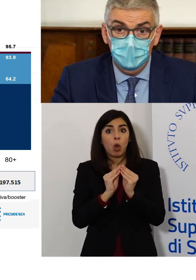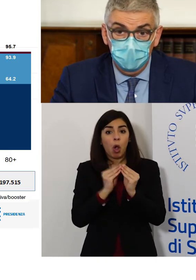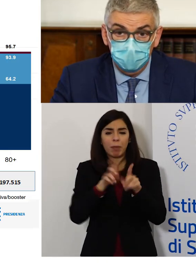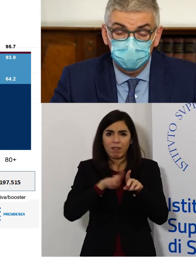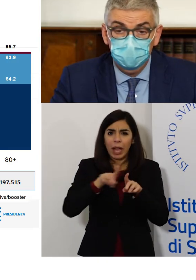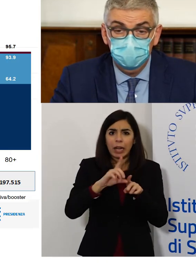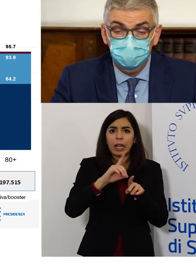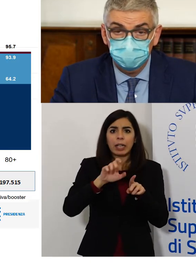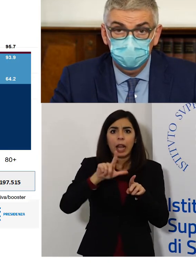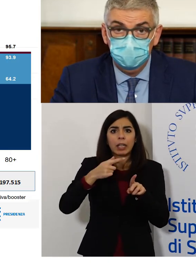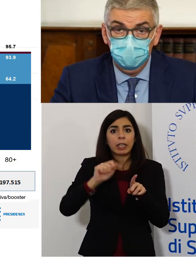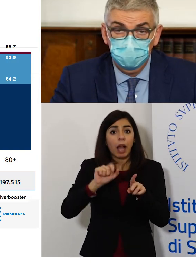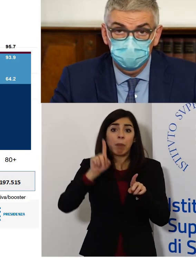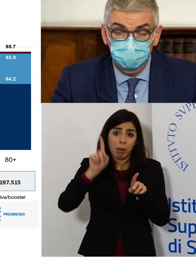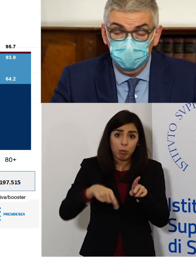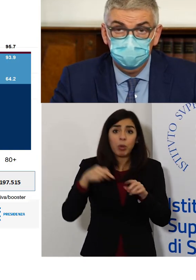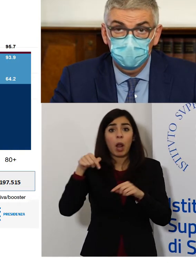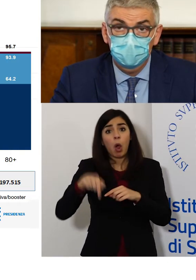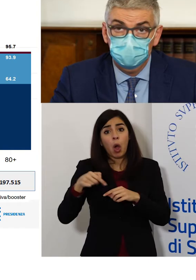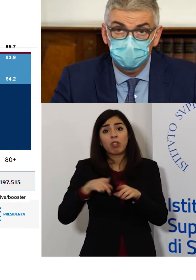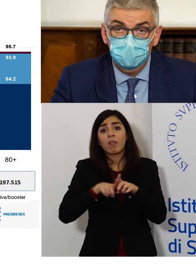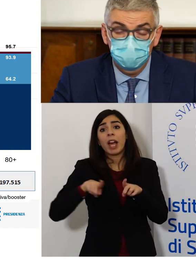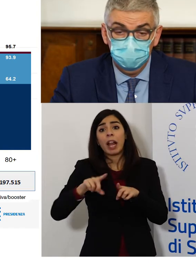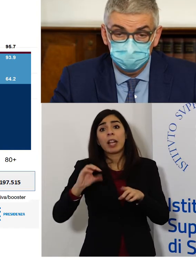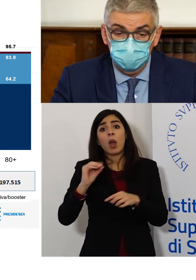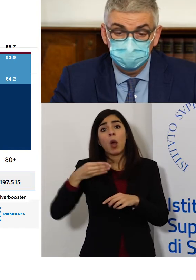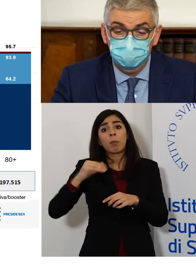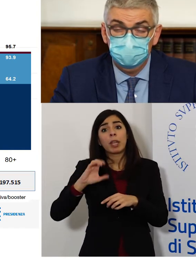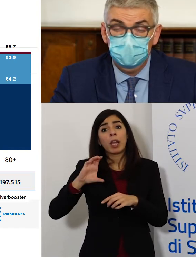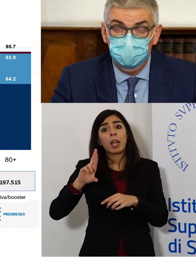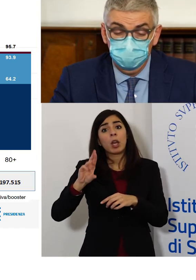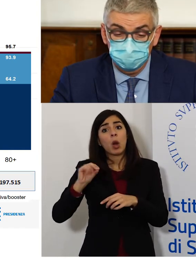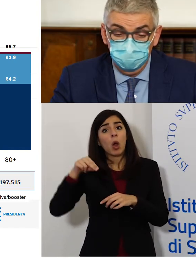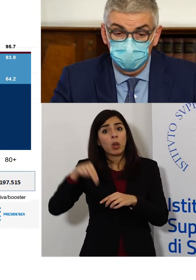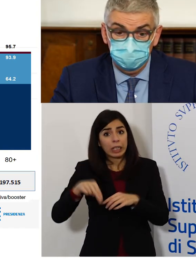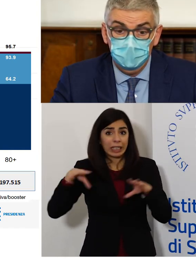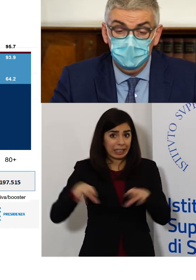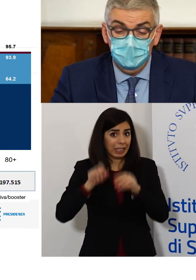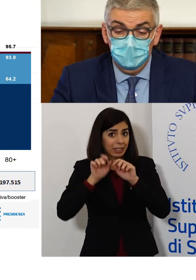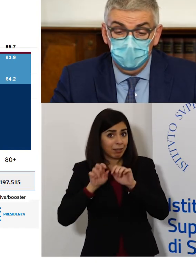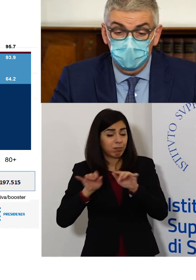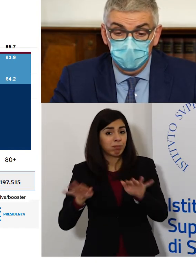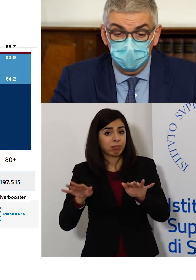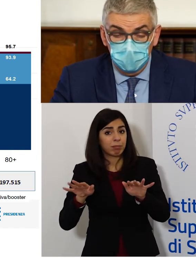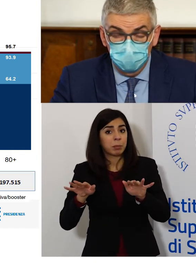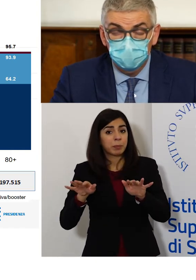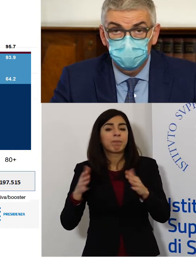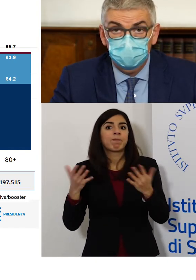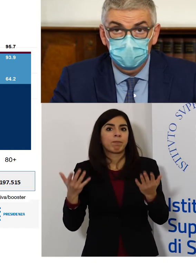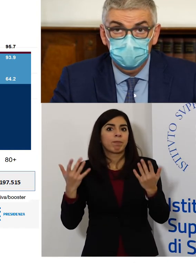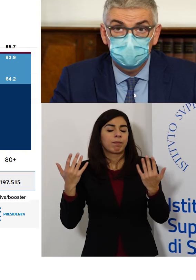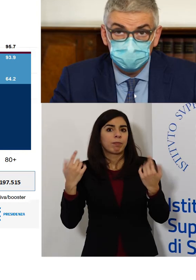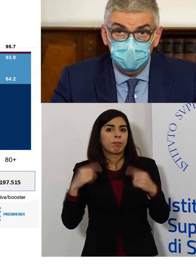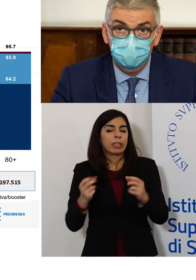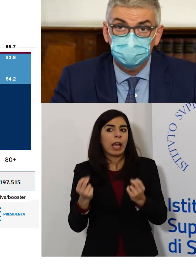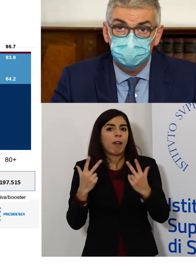Delta ma anche in prospettiva con una variante Omicron che sta iniziando ad entrare nel nostro Paese, è molto